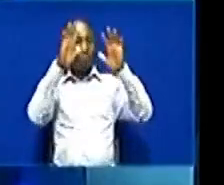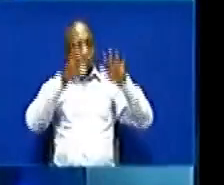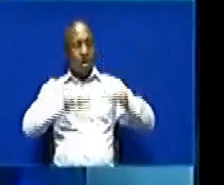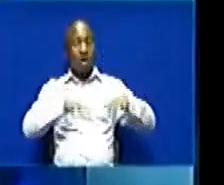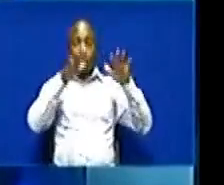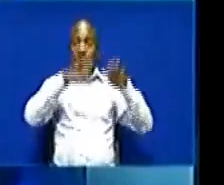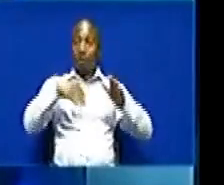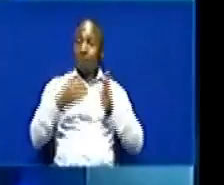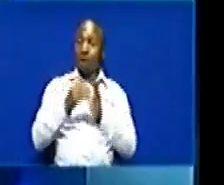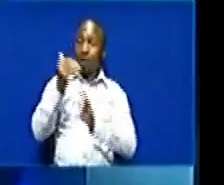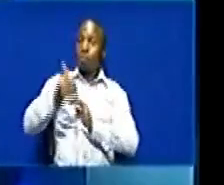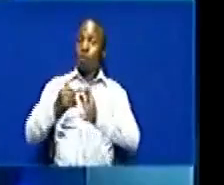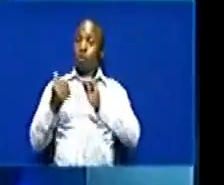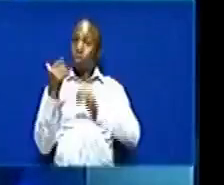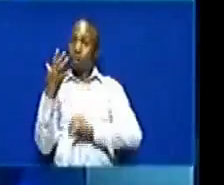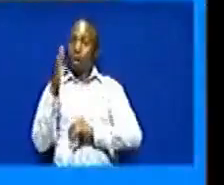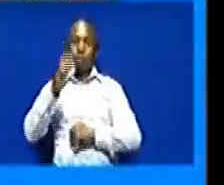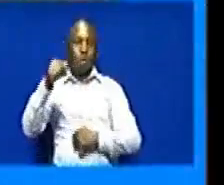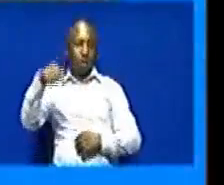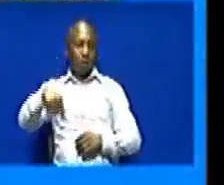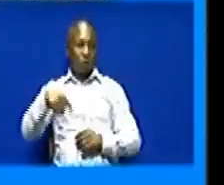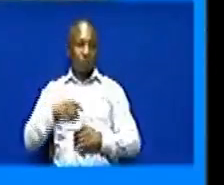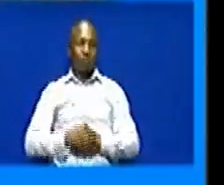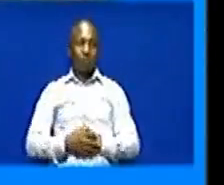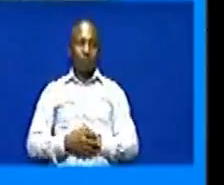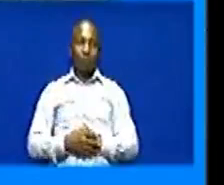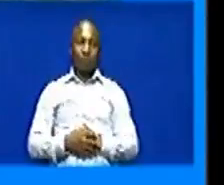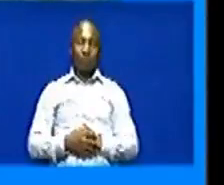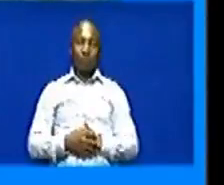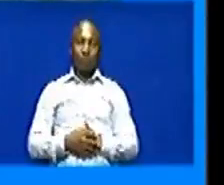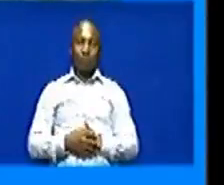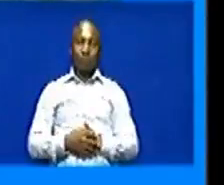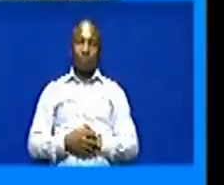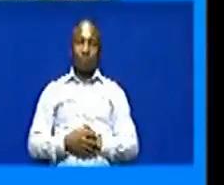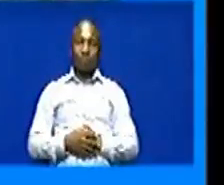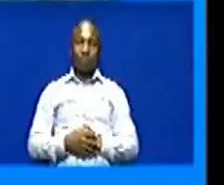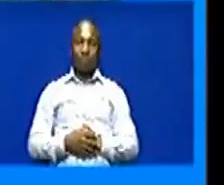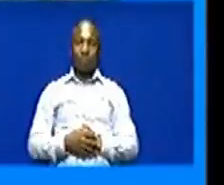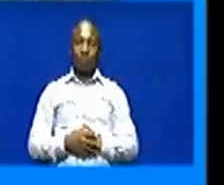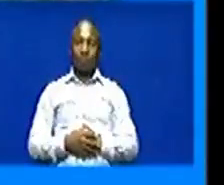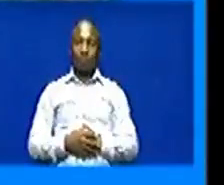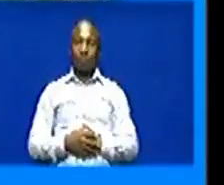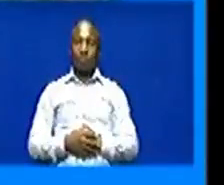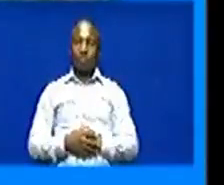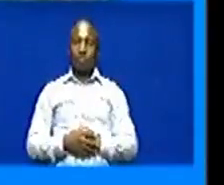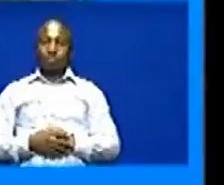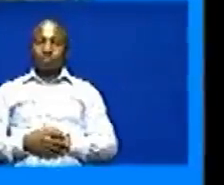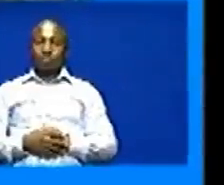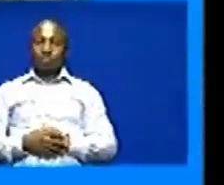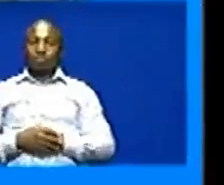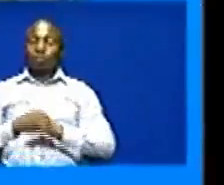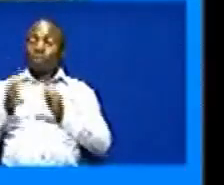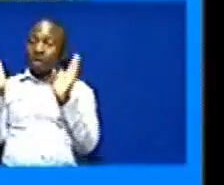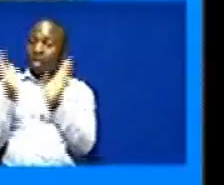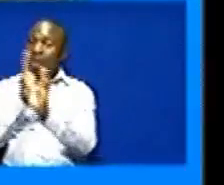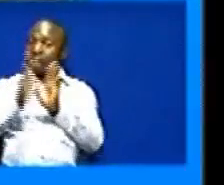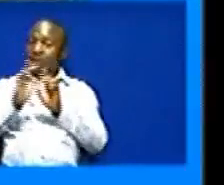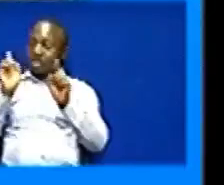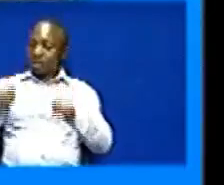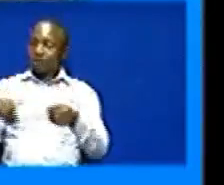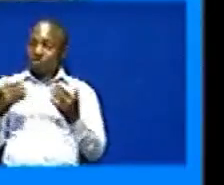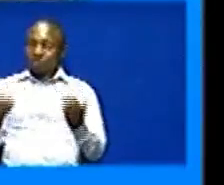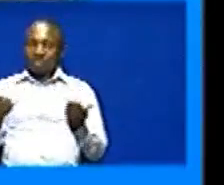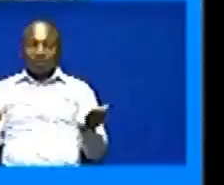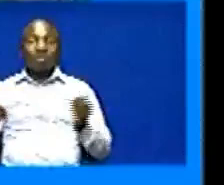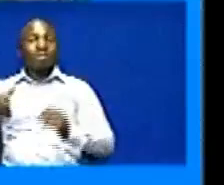mei mwaka huu Saniye na tia mwei kulingana na hali ilizo sasa hizi Kwa mba